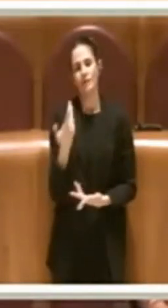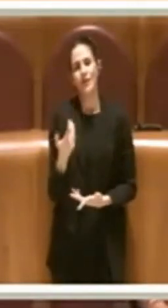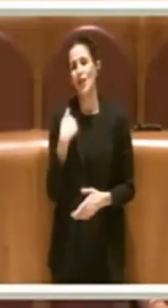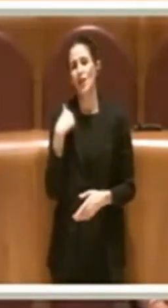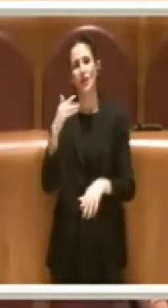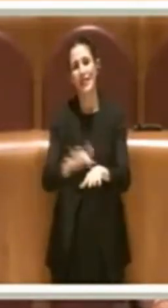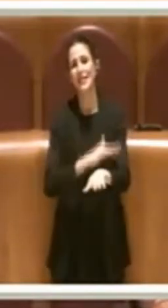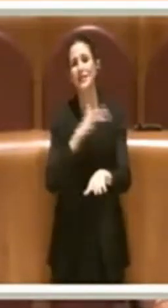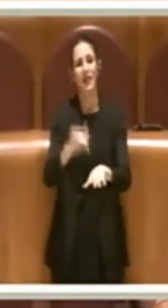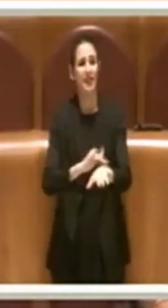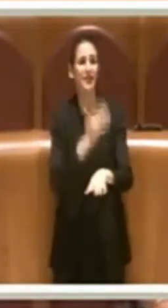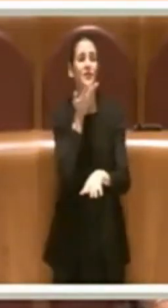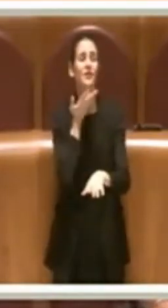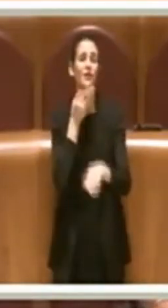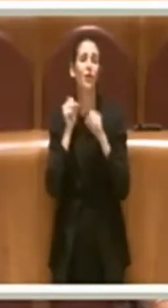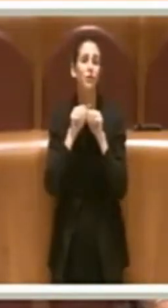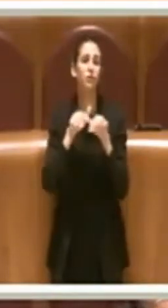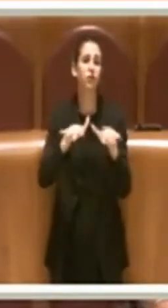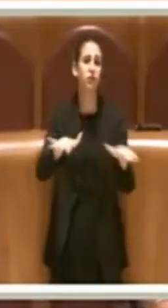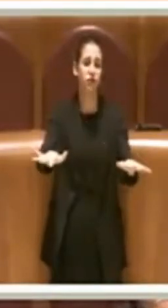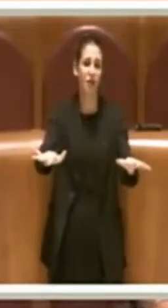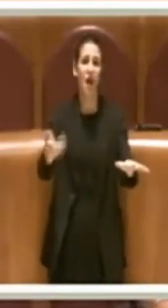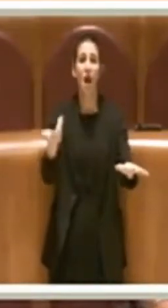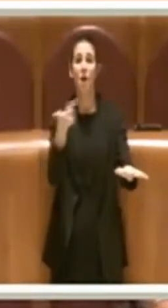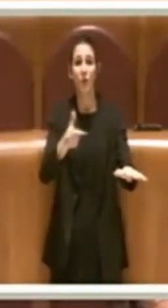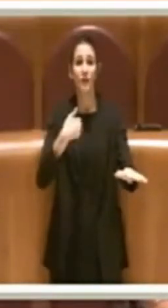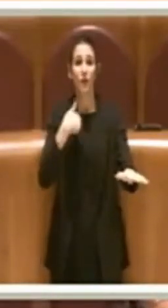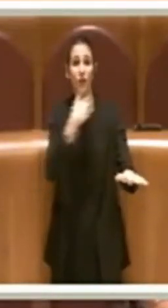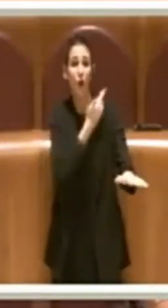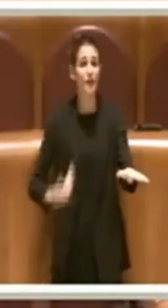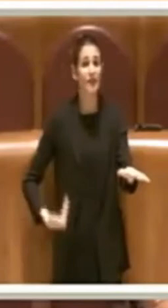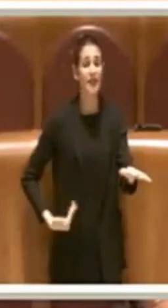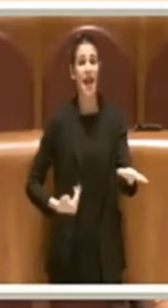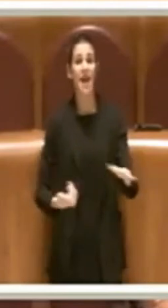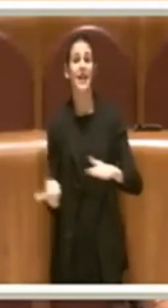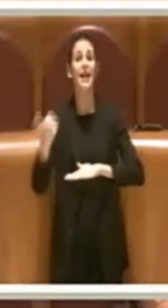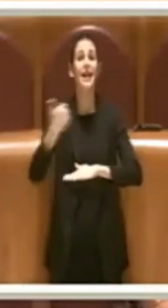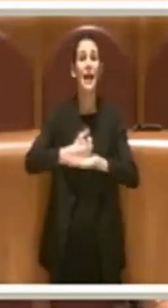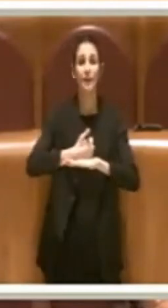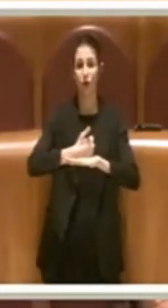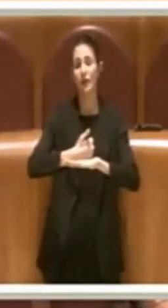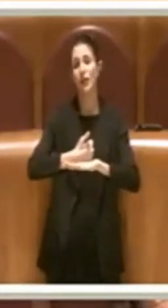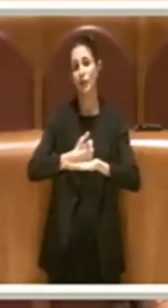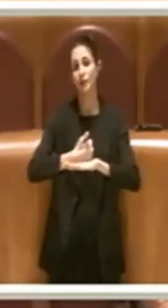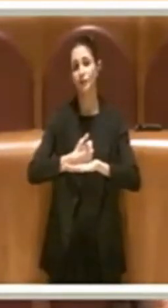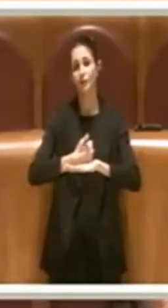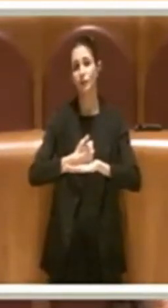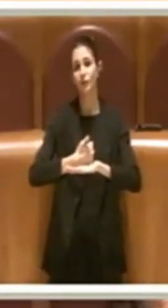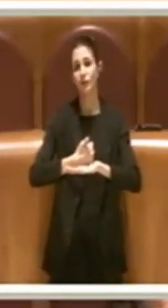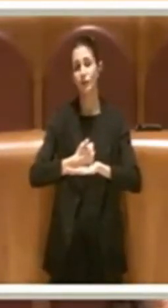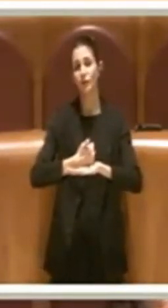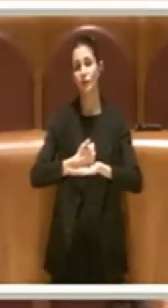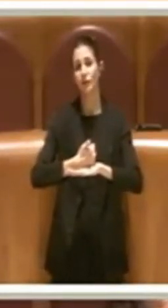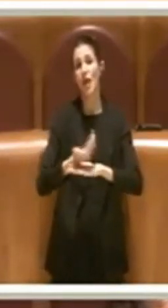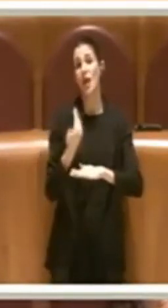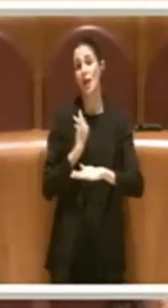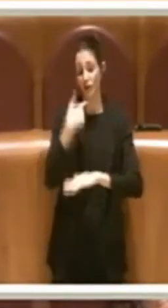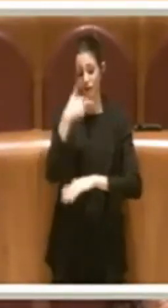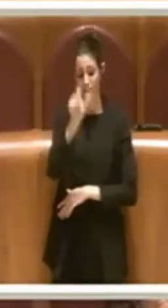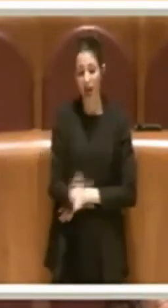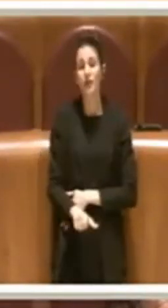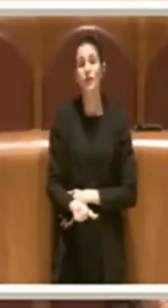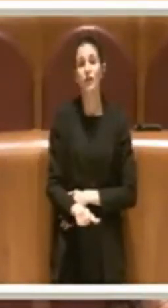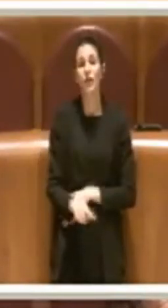sensibilizzazione e ne approfitto come consigliere capitolino e come persona che comunque ha contatto con il